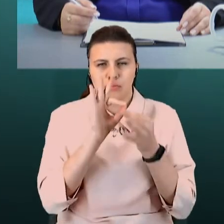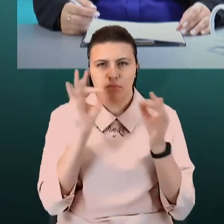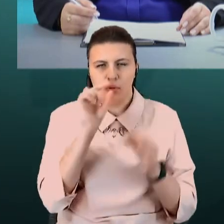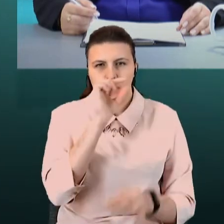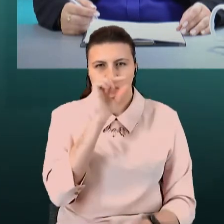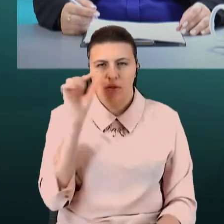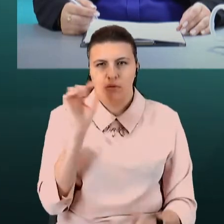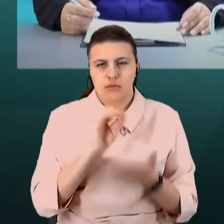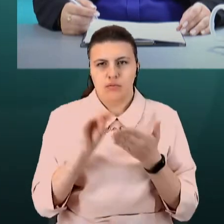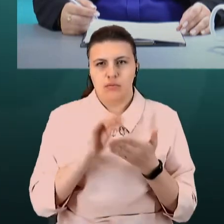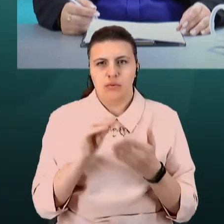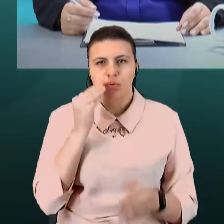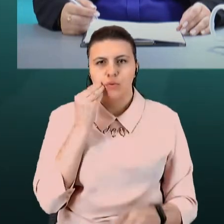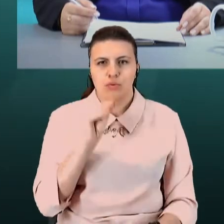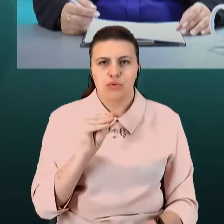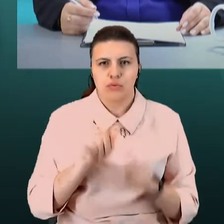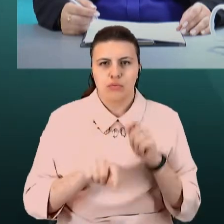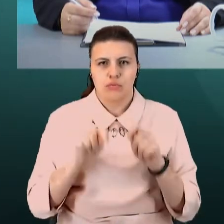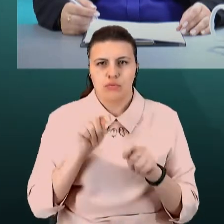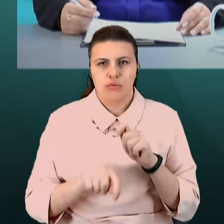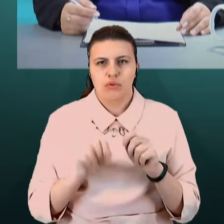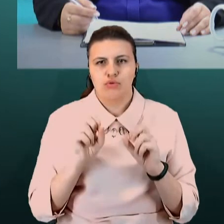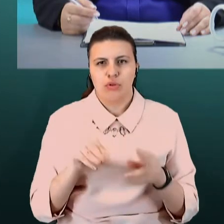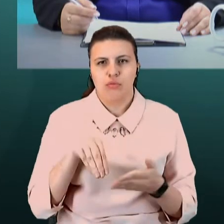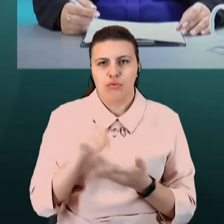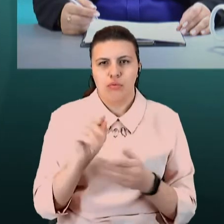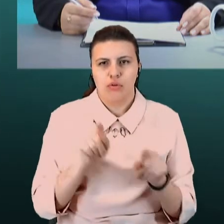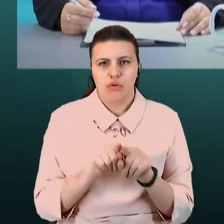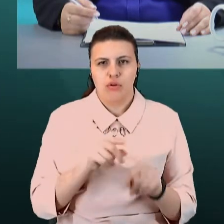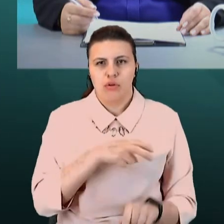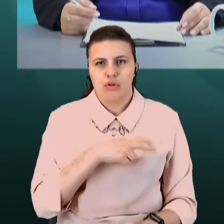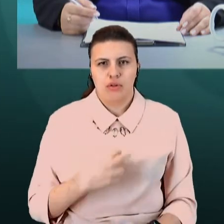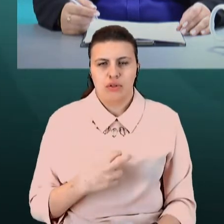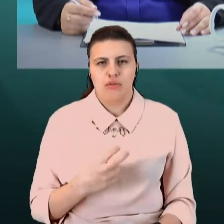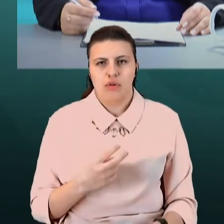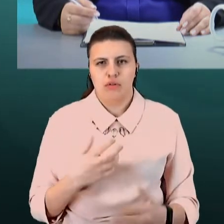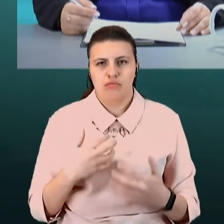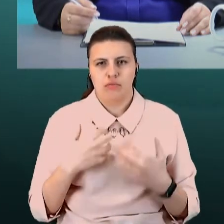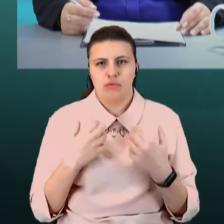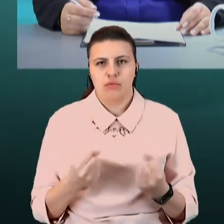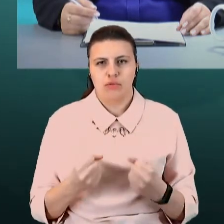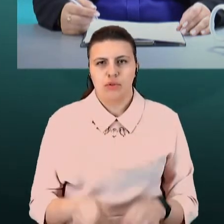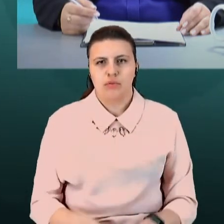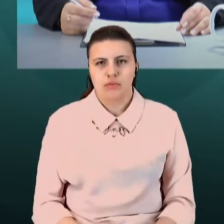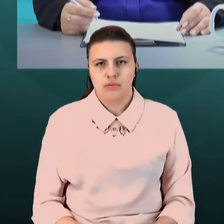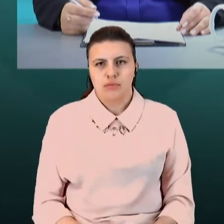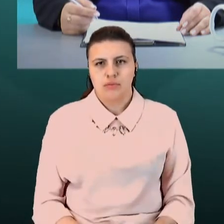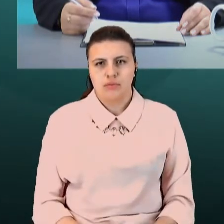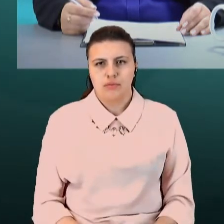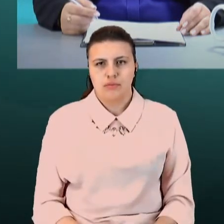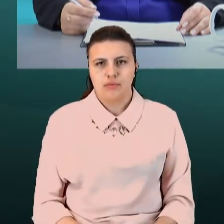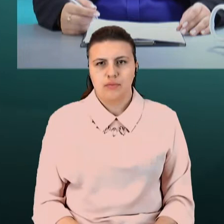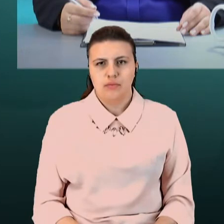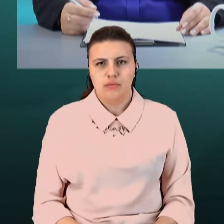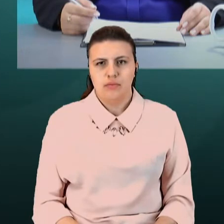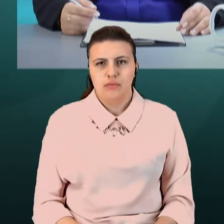ніж просто купувати і езакувати здоров'ям. Тому, знаєте, підсумію, що все сказане, іноді, що люди скаржаться,